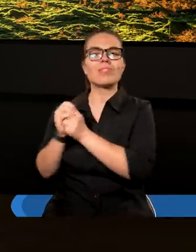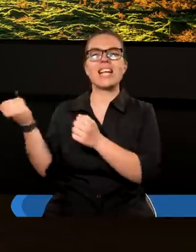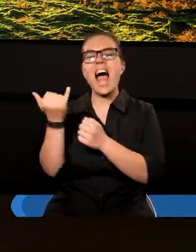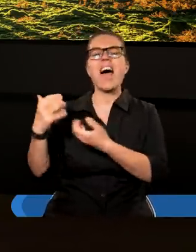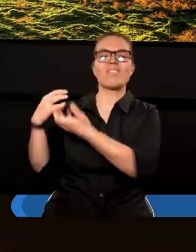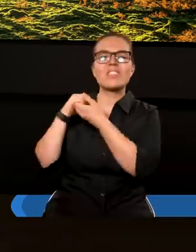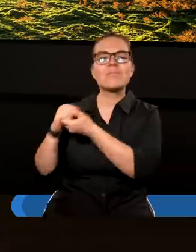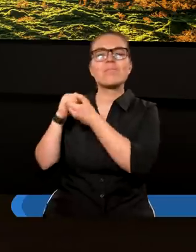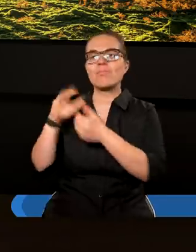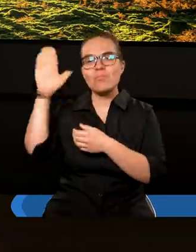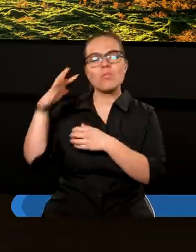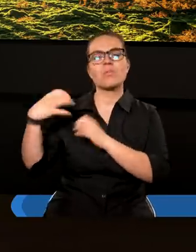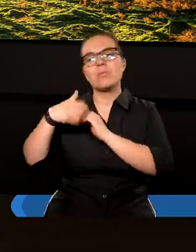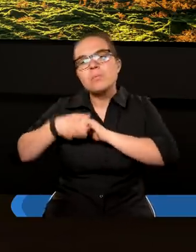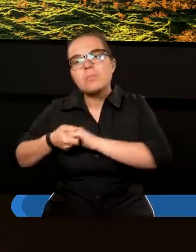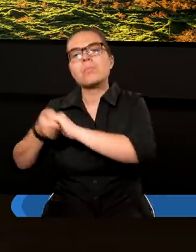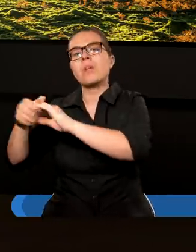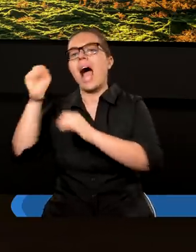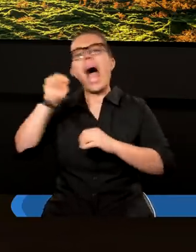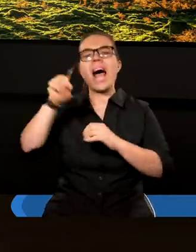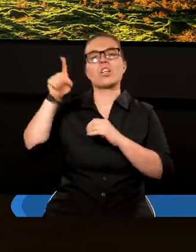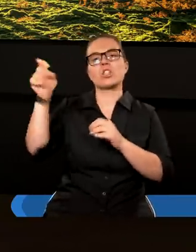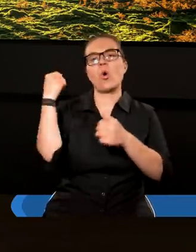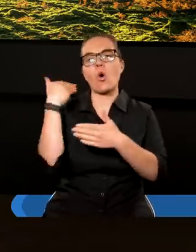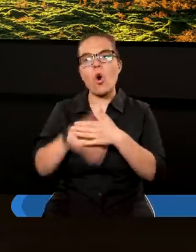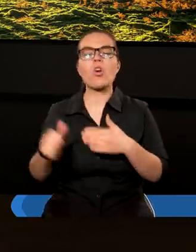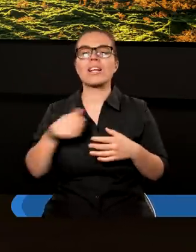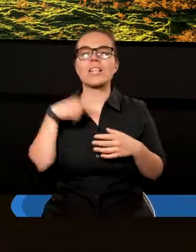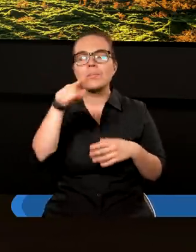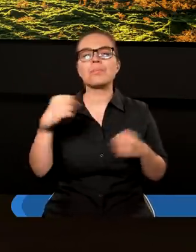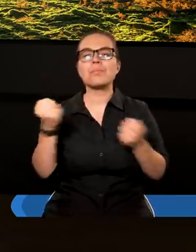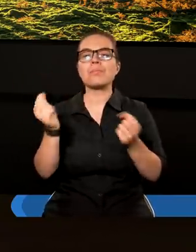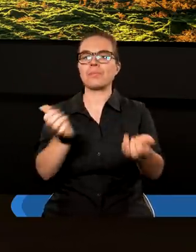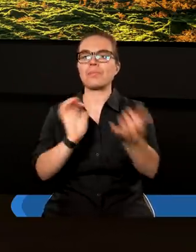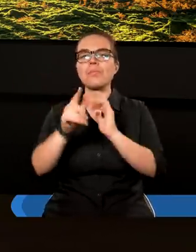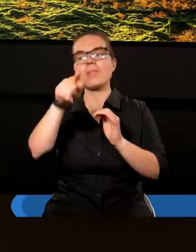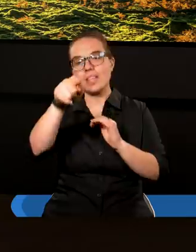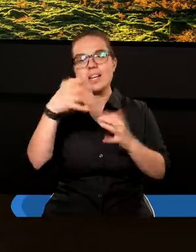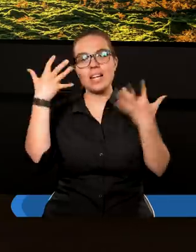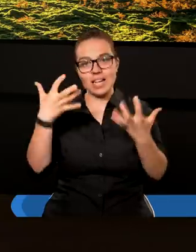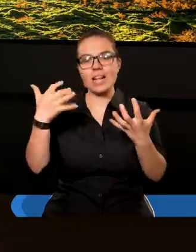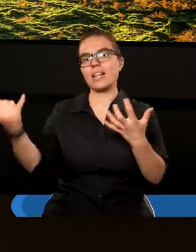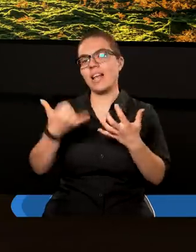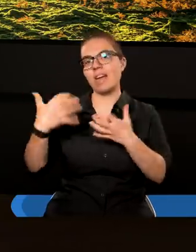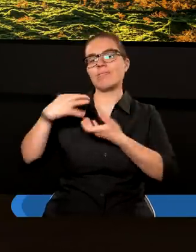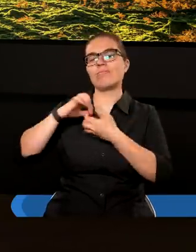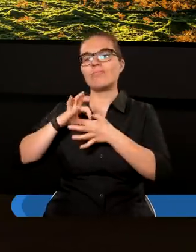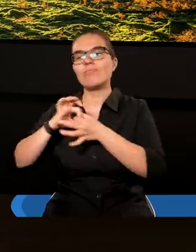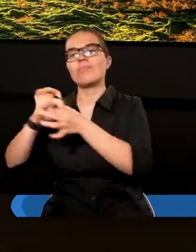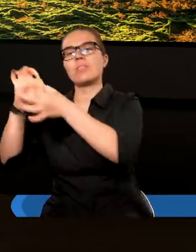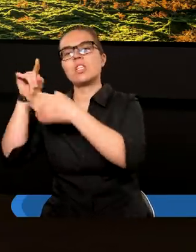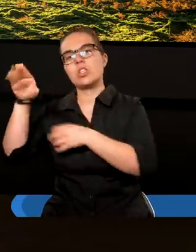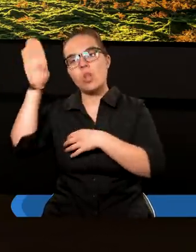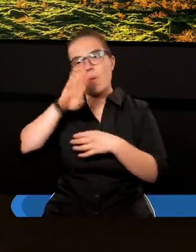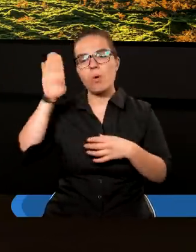sobie i doprowadzi bezpiecznie do tego końca, jeżeli tylko zawsze taka będzie twoja decyzja,